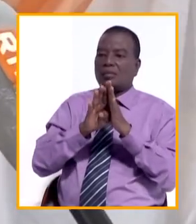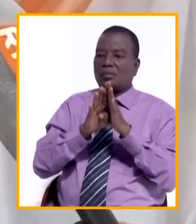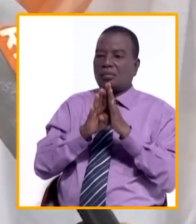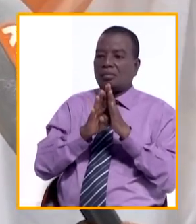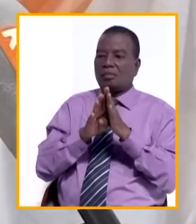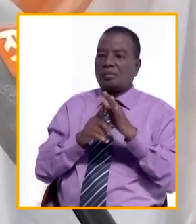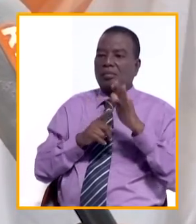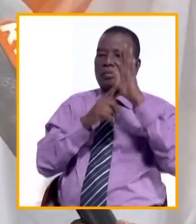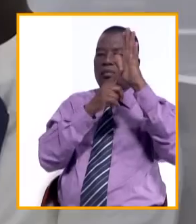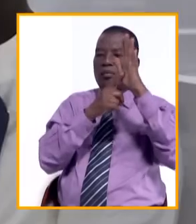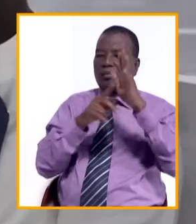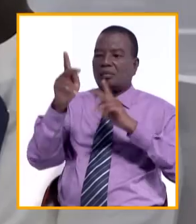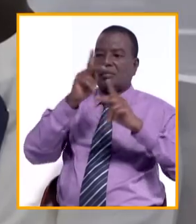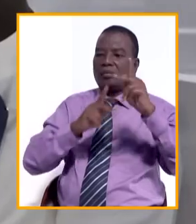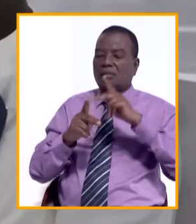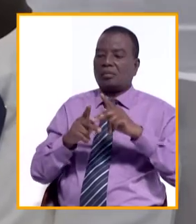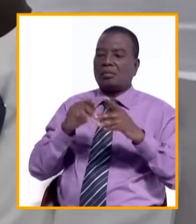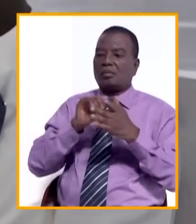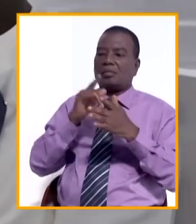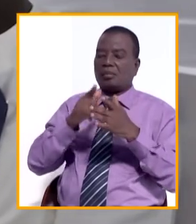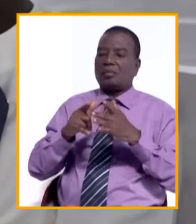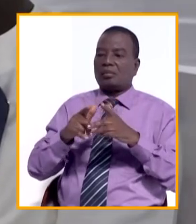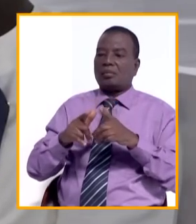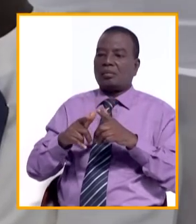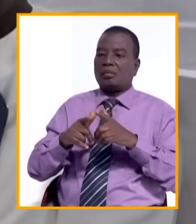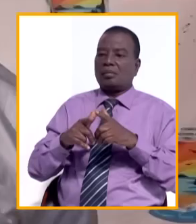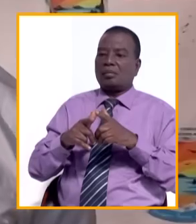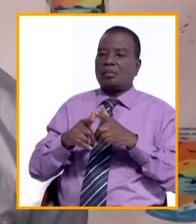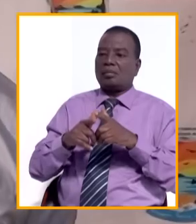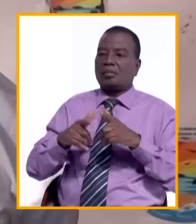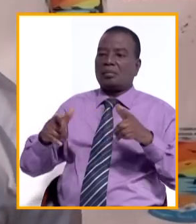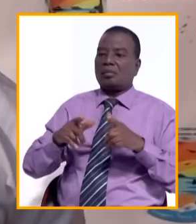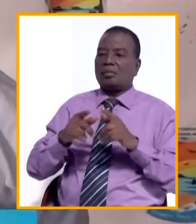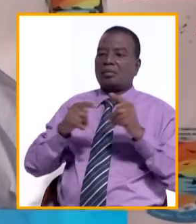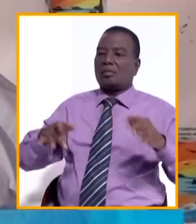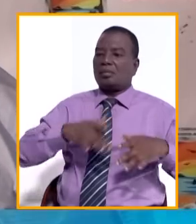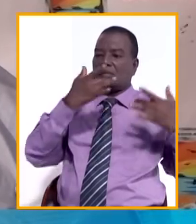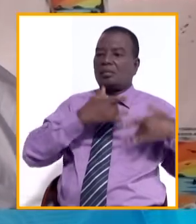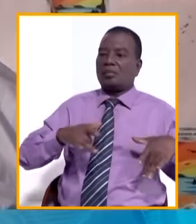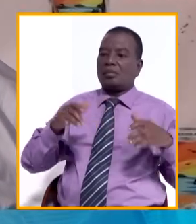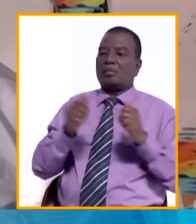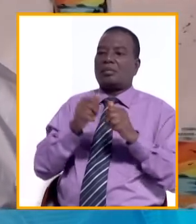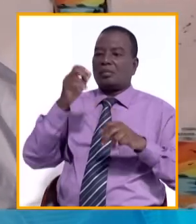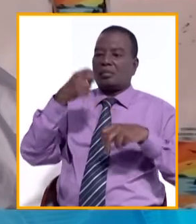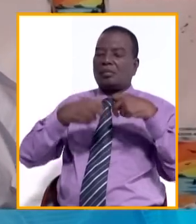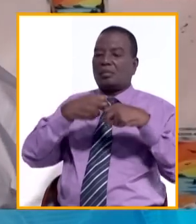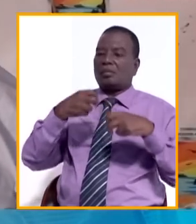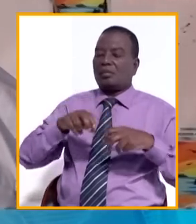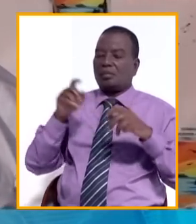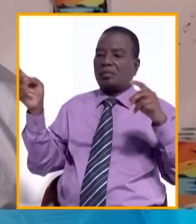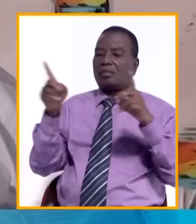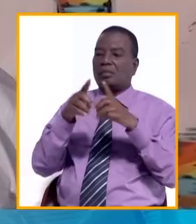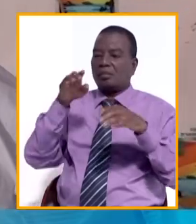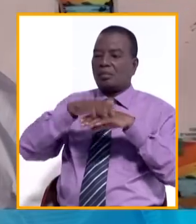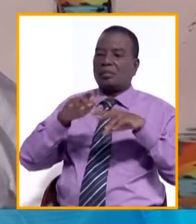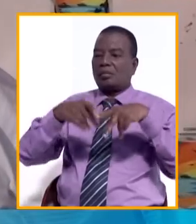présentés aux populations. C'est un homme de grand cœur qui fournit encore son effort malgré les difficultés qu'il rencontre sur le terrain. Il ne cesse pas de baisser les